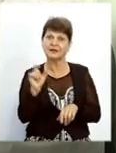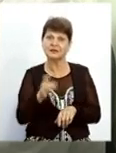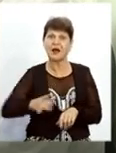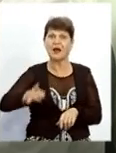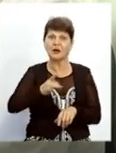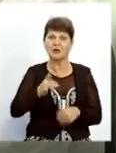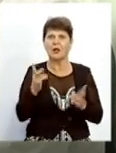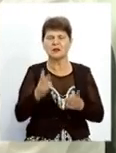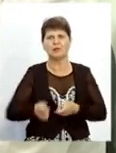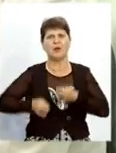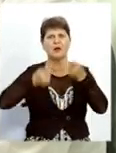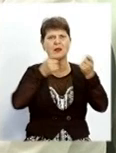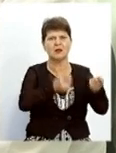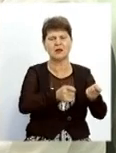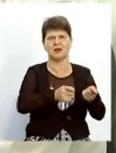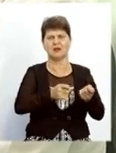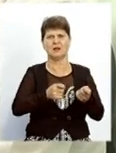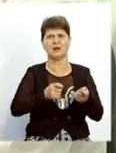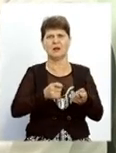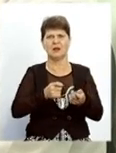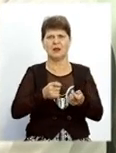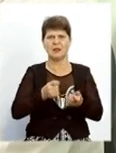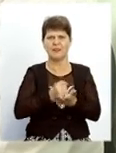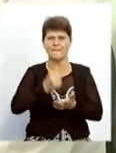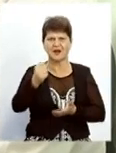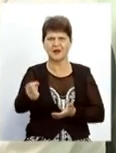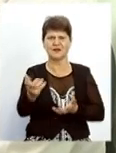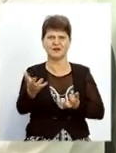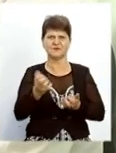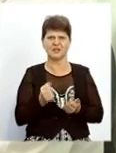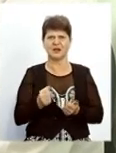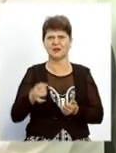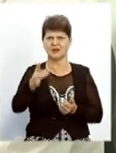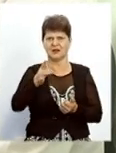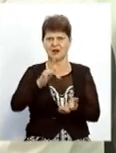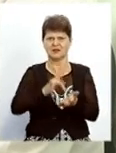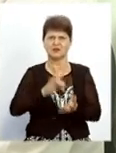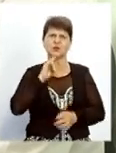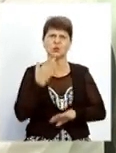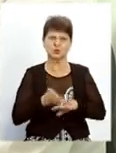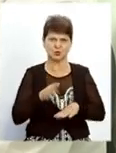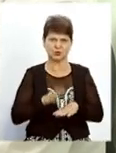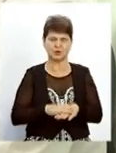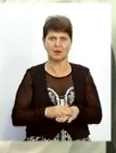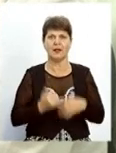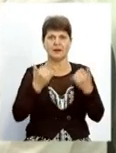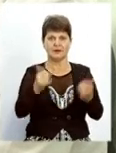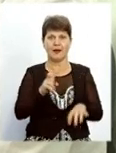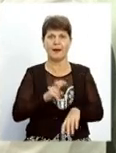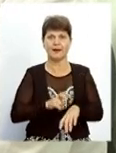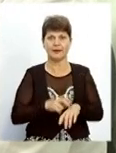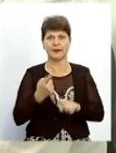їхати за направленням в райцентр, і це теж трудно. Для лікаря це